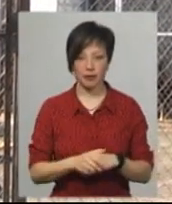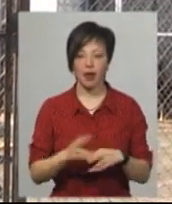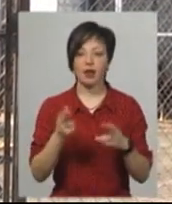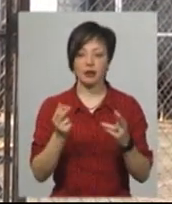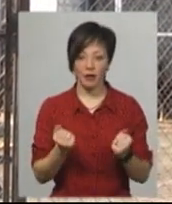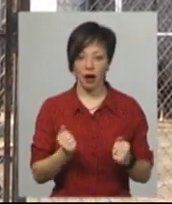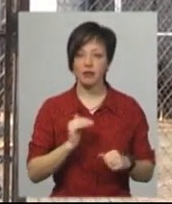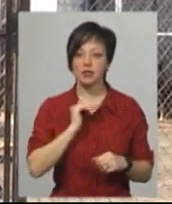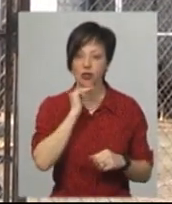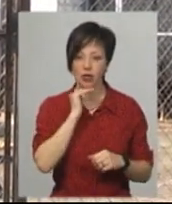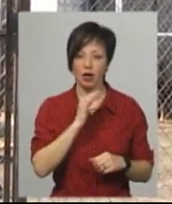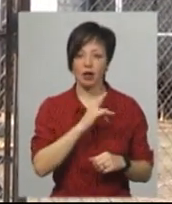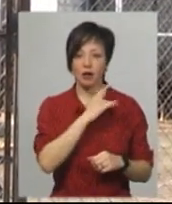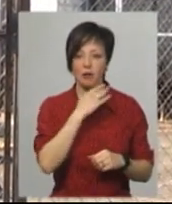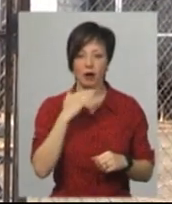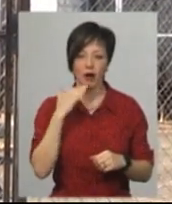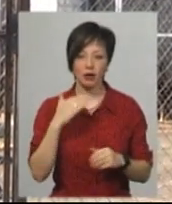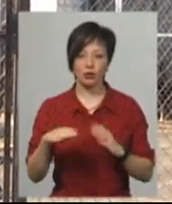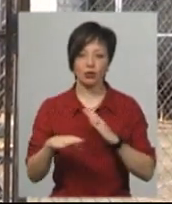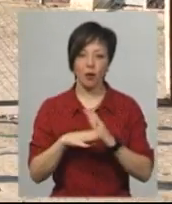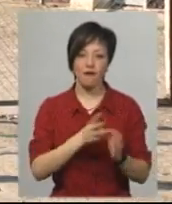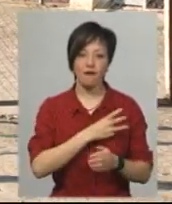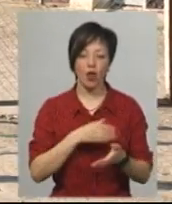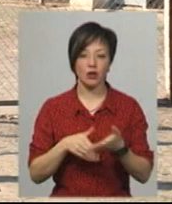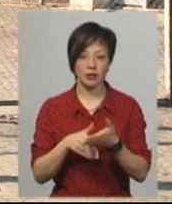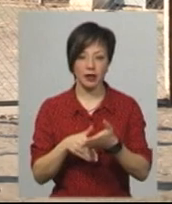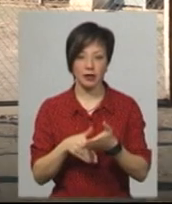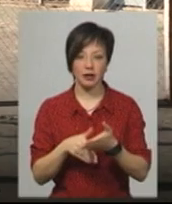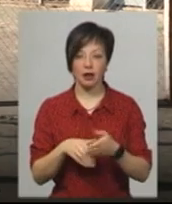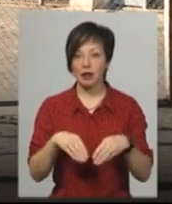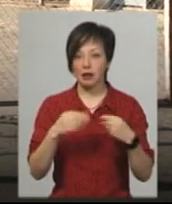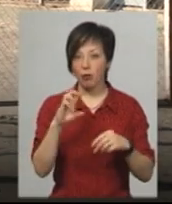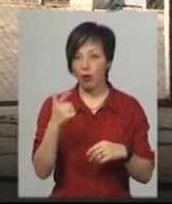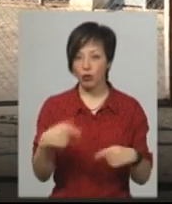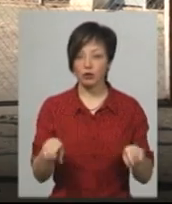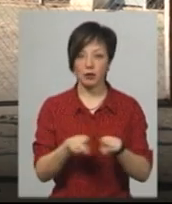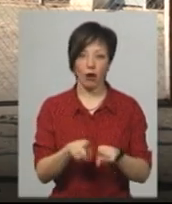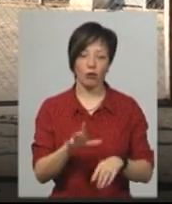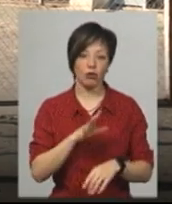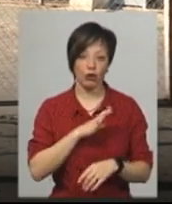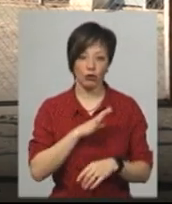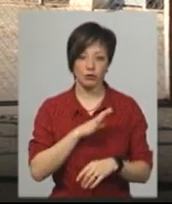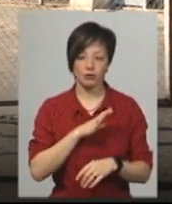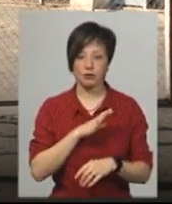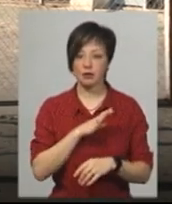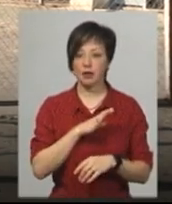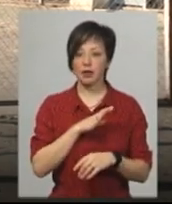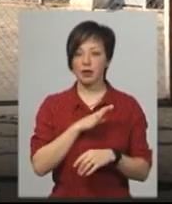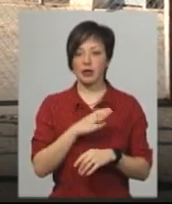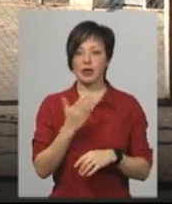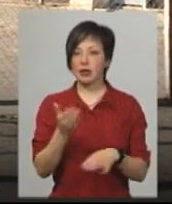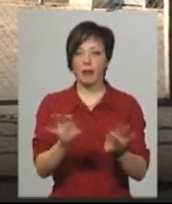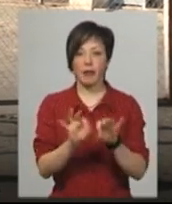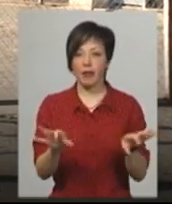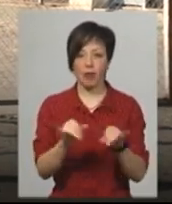вистачає. Ну, багато допомагають волонтери. Ну, дай Бог, щоб так воно було, їм же не